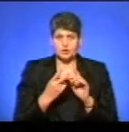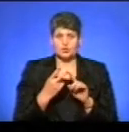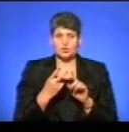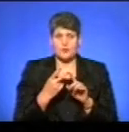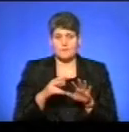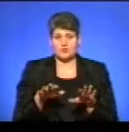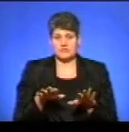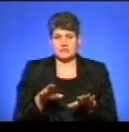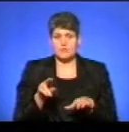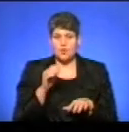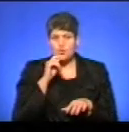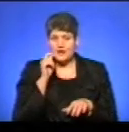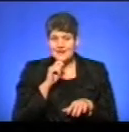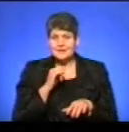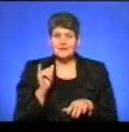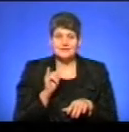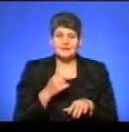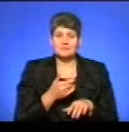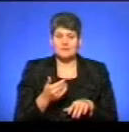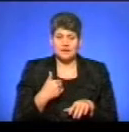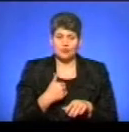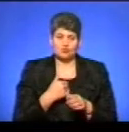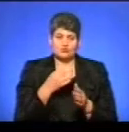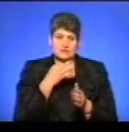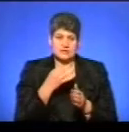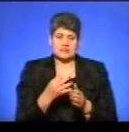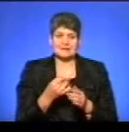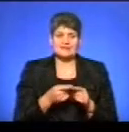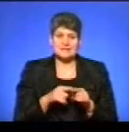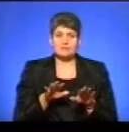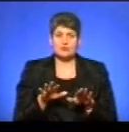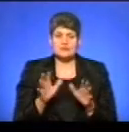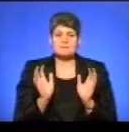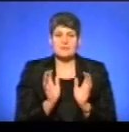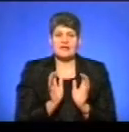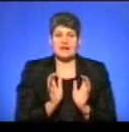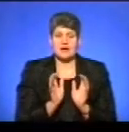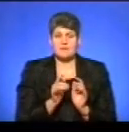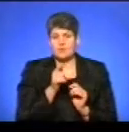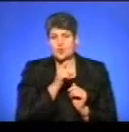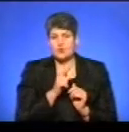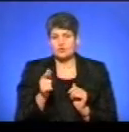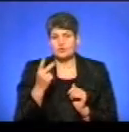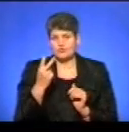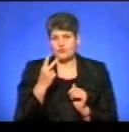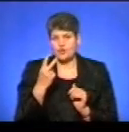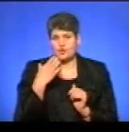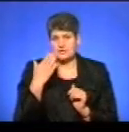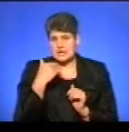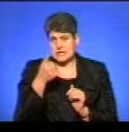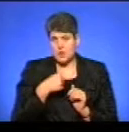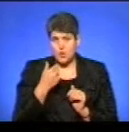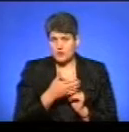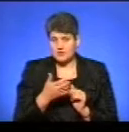позиція по Україні. І ми, хочу сказати, вже ці позиції зберігаємо протягом двох останніх років